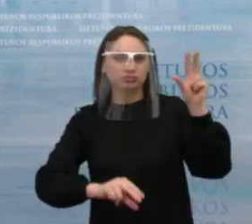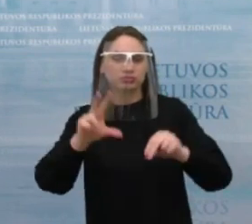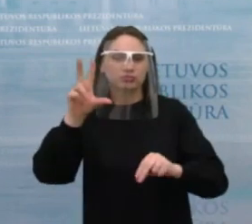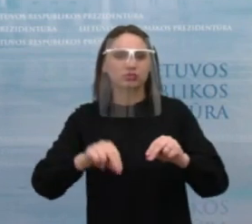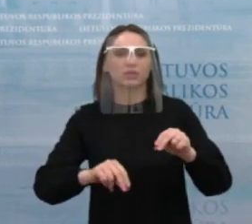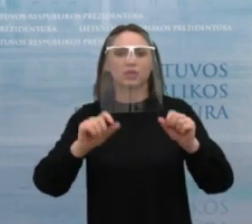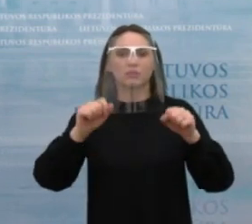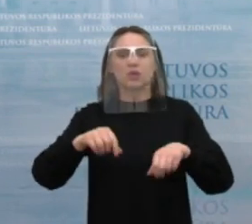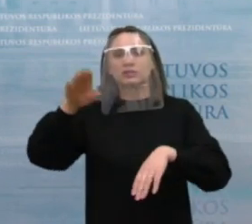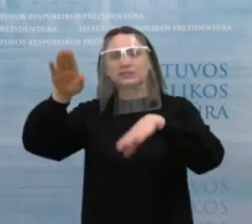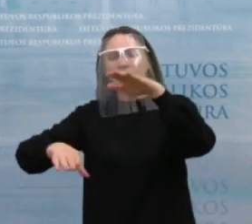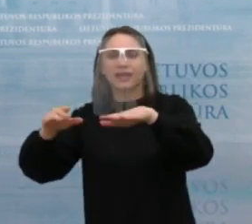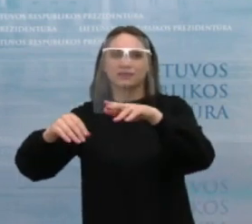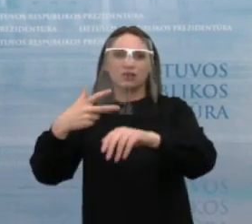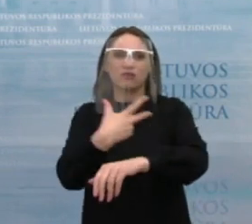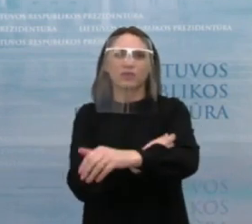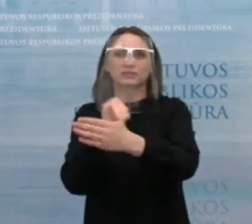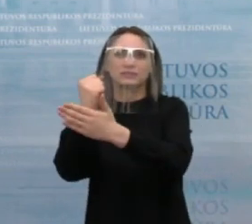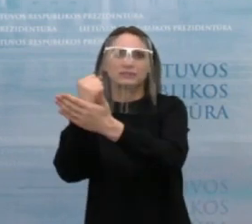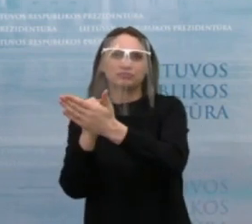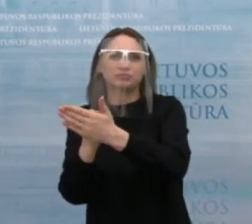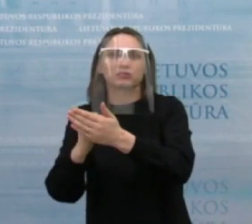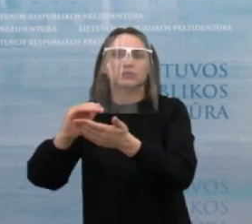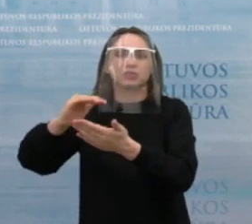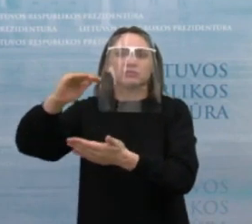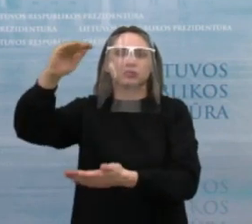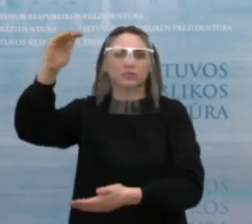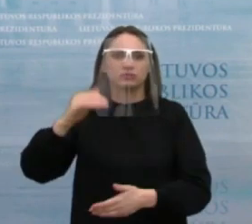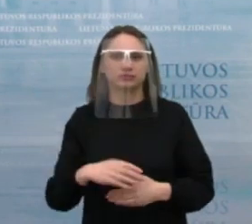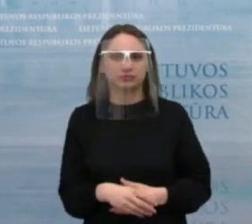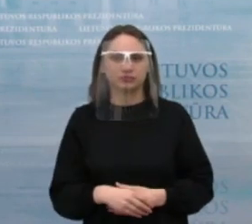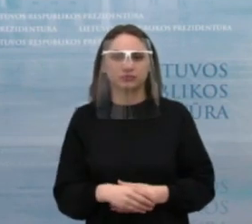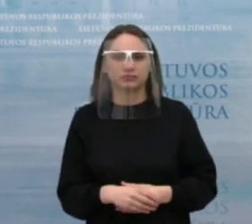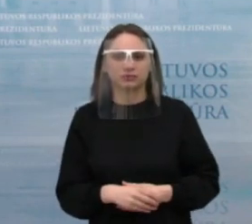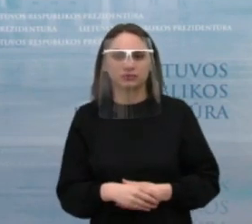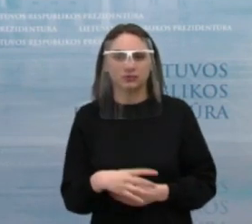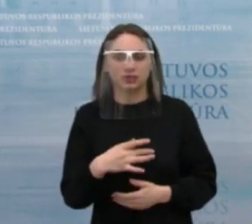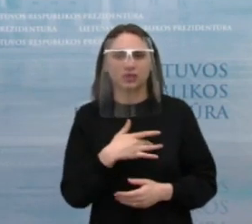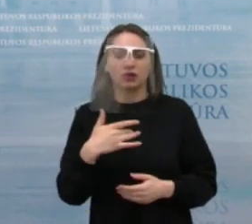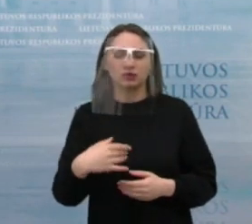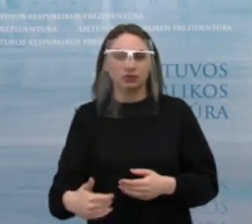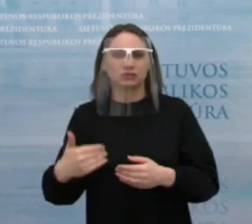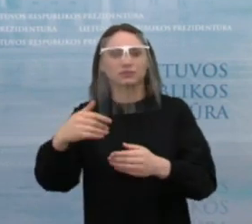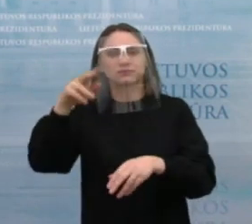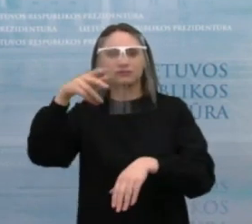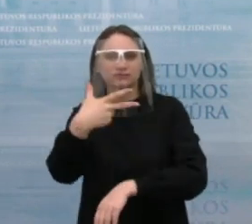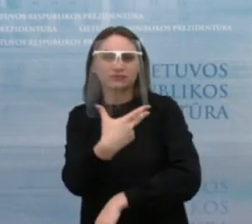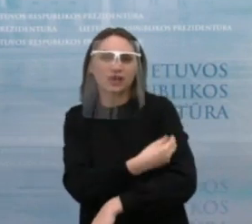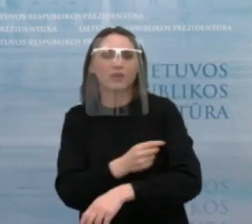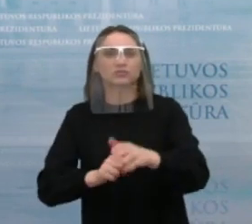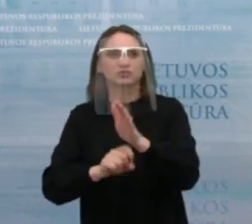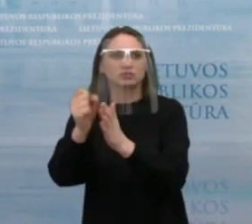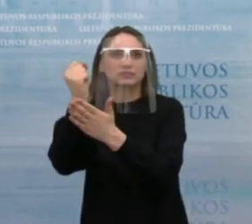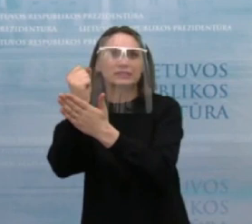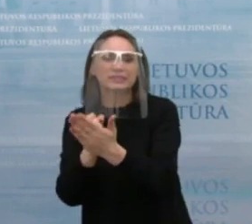kaupimos į sandėliuose. Ar galite paaiškinti, kaip tai galėtų atsitikti, kad tos vakcinos pradėtų kauptis ir gal turite kažkokiu